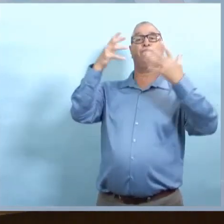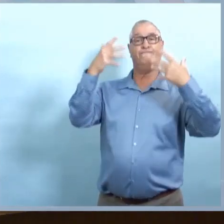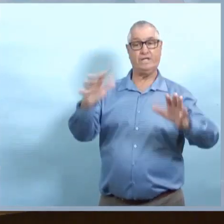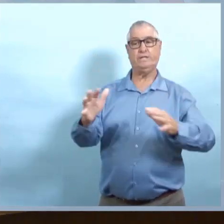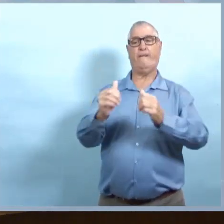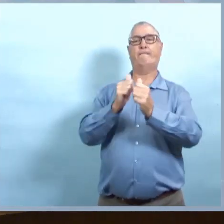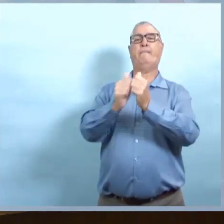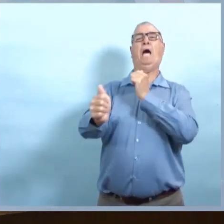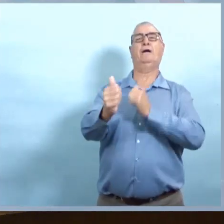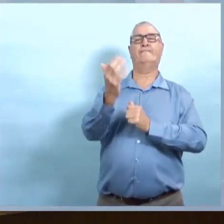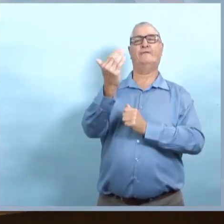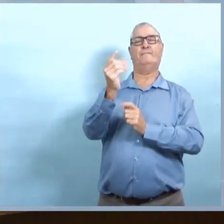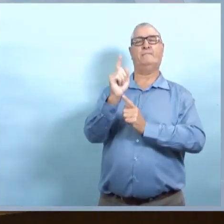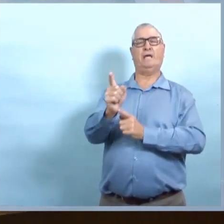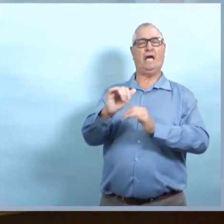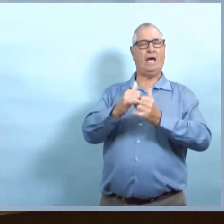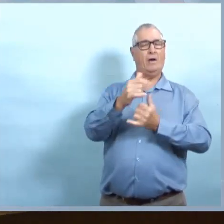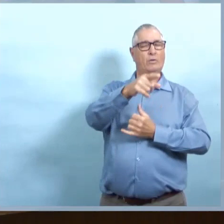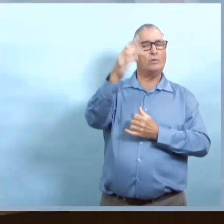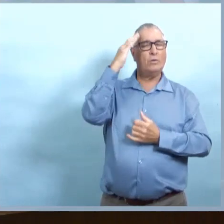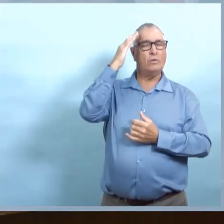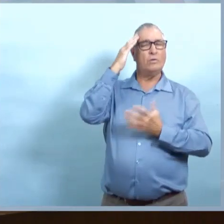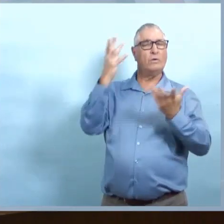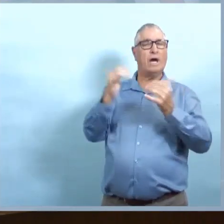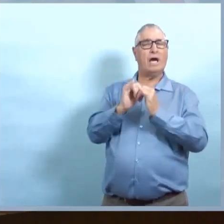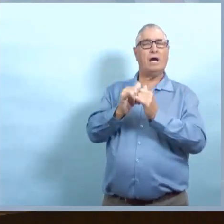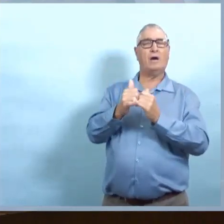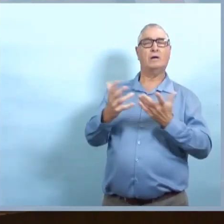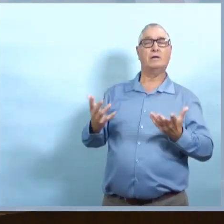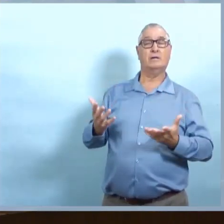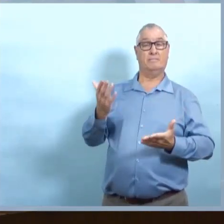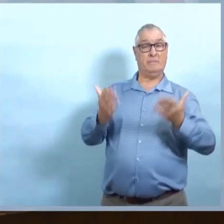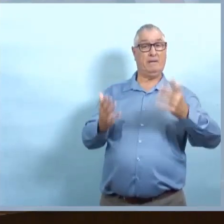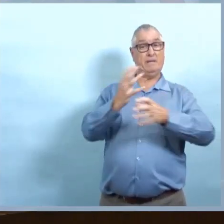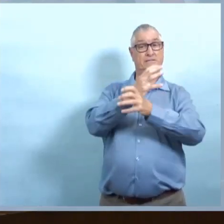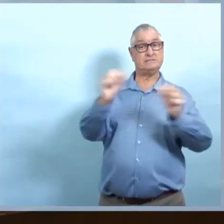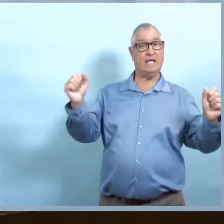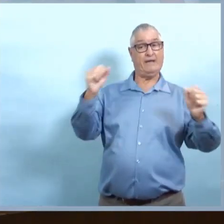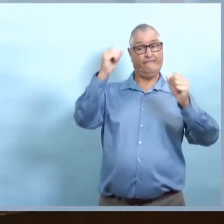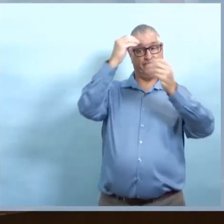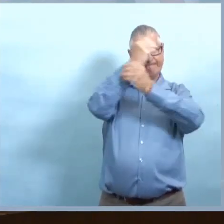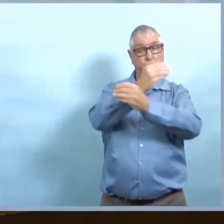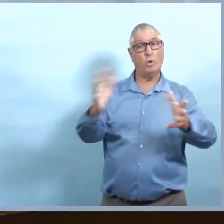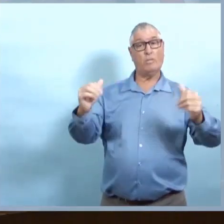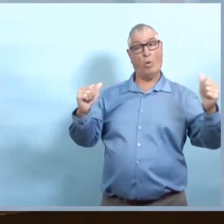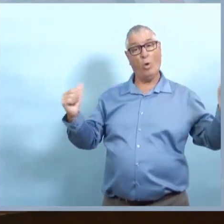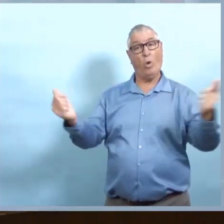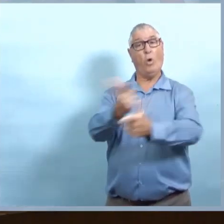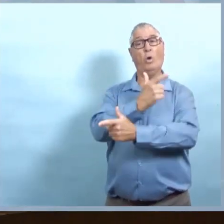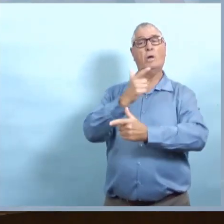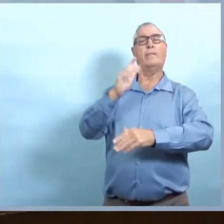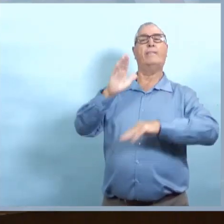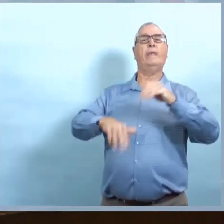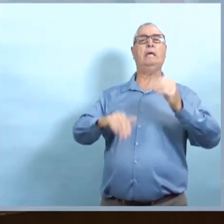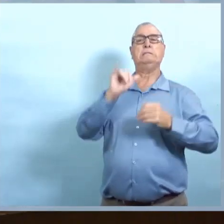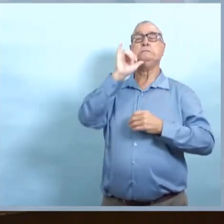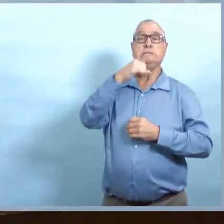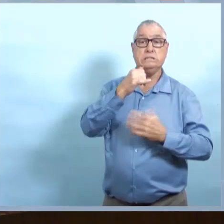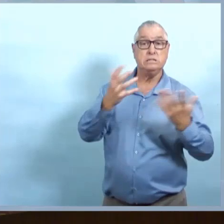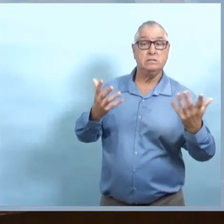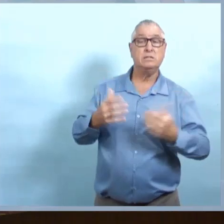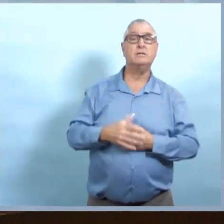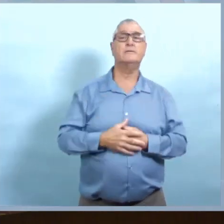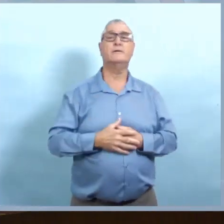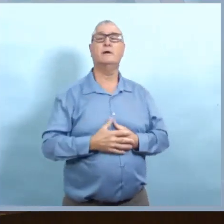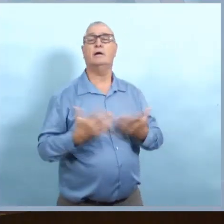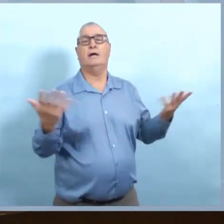ils vont se tourner, ils ne regardent pas nécessairement le professeur en tout temps. Alors, comment déterminez-vous que certains ont eu plus de 15 minutes de contact et d'autres n'en ont